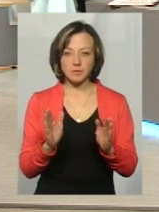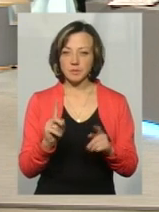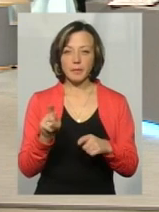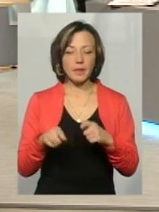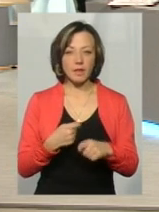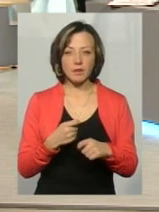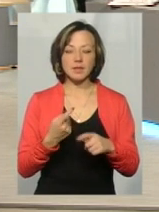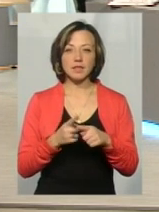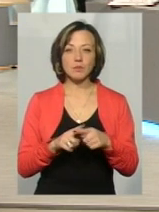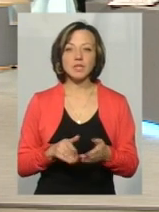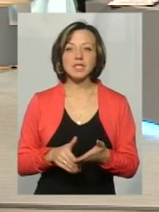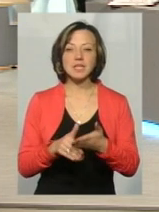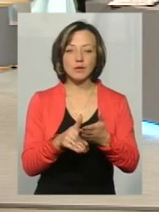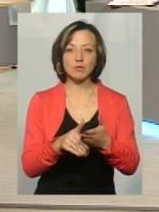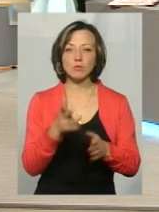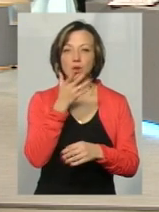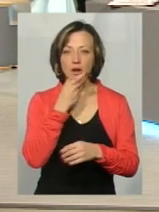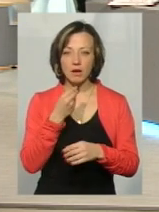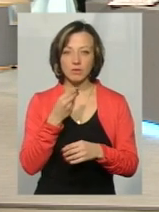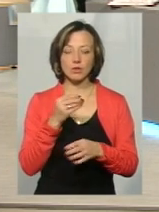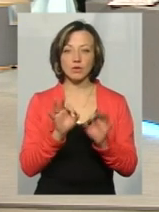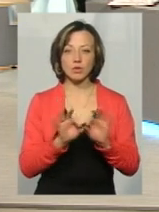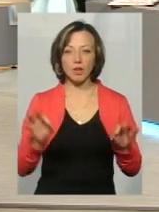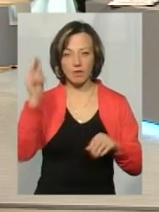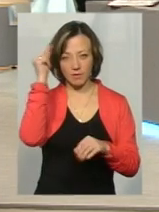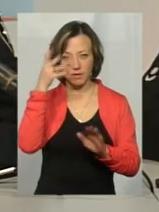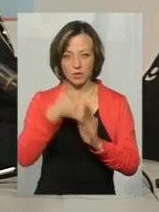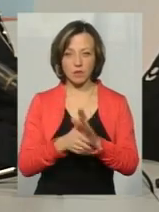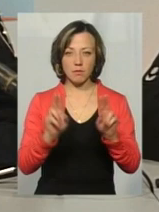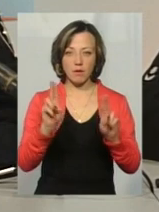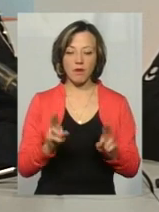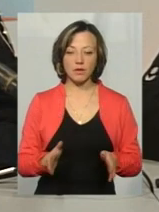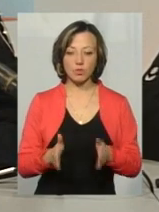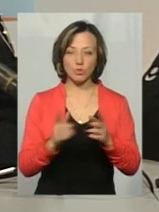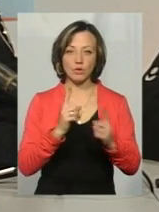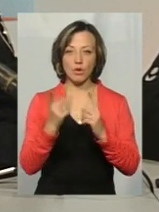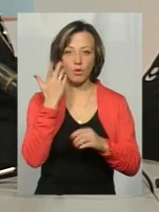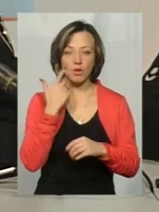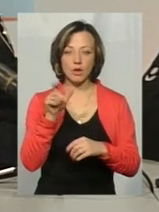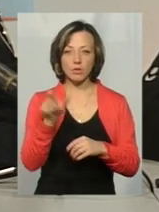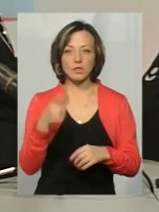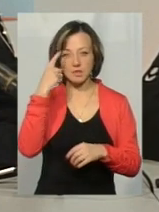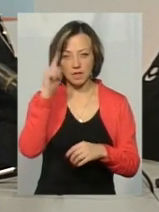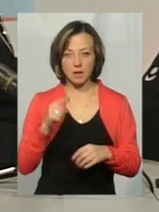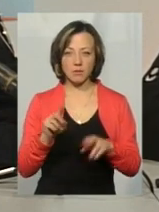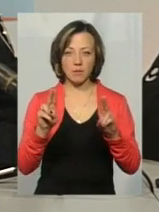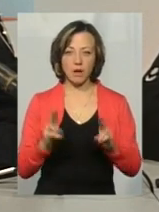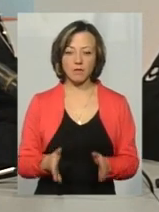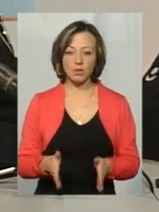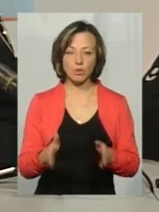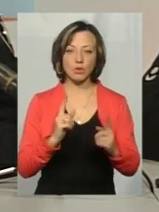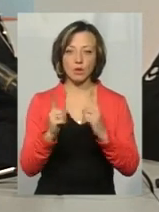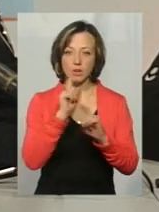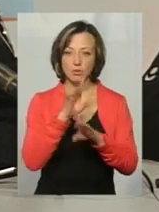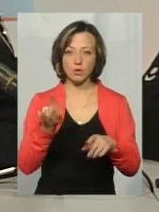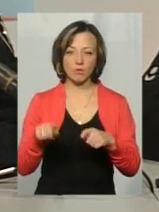порушувати, це буде стимул до того, щоб гарно та досконало вивчити правила дорожнього руху, оскільки, коли людина буде знати правила дорожнього руху, Відповідно, вона їх